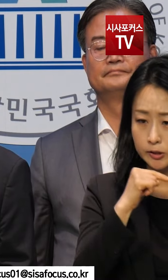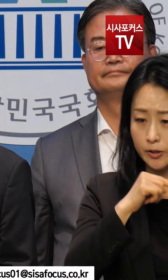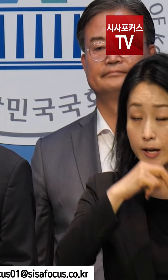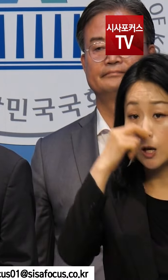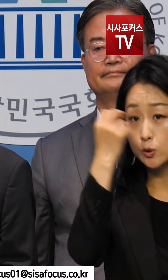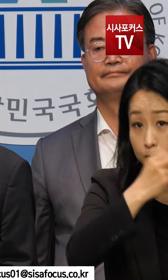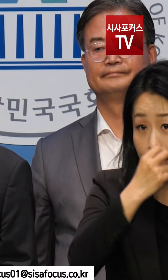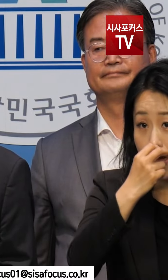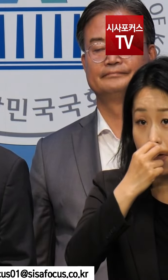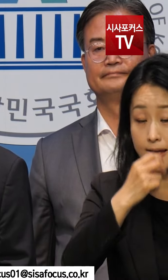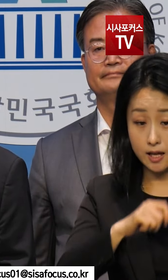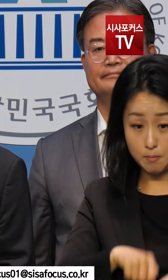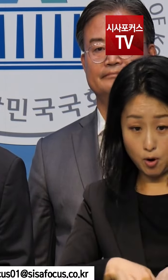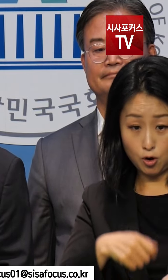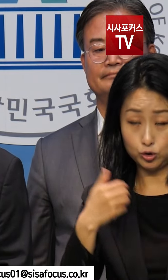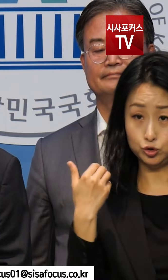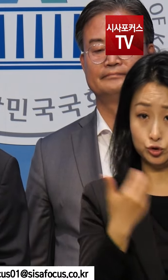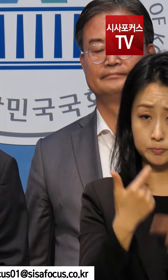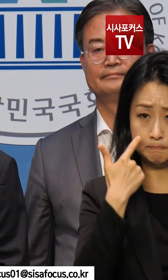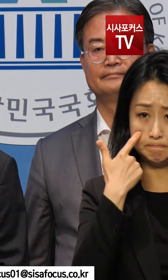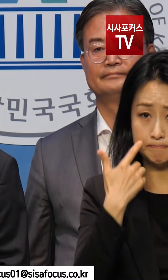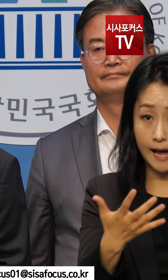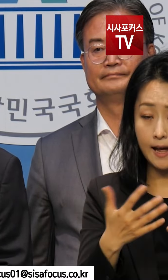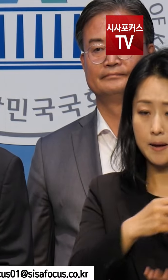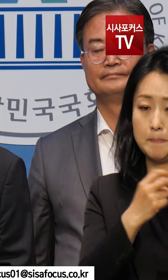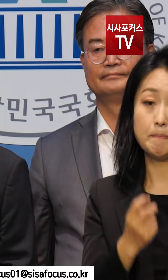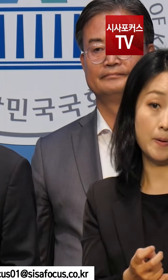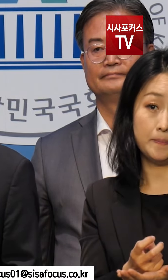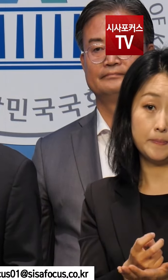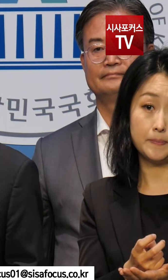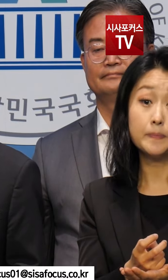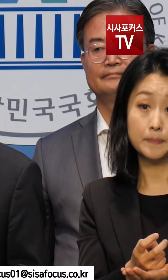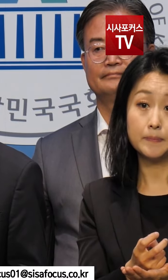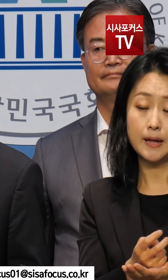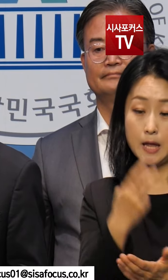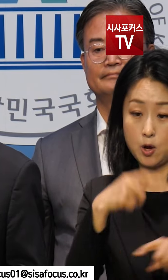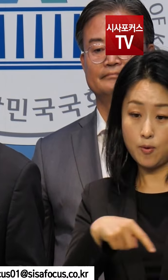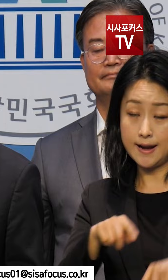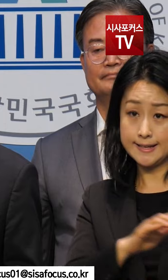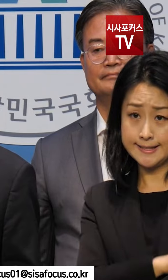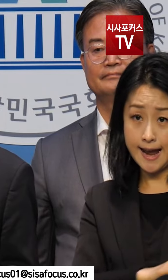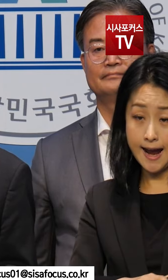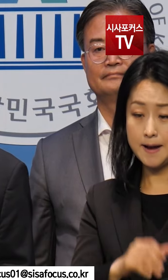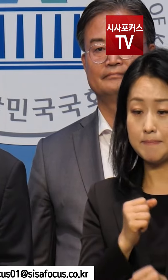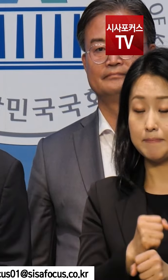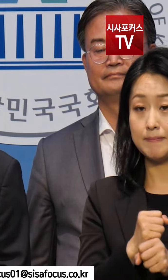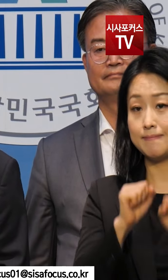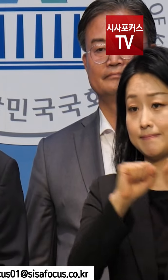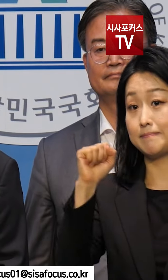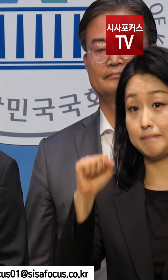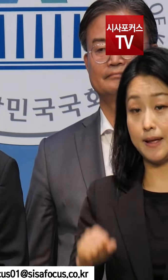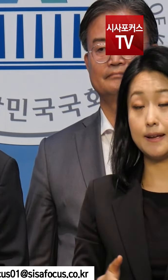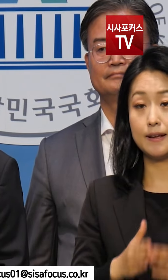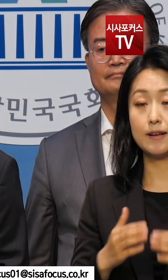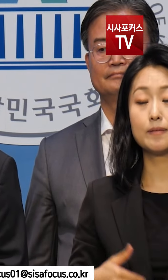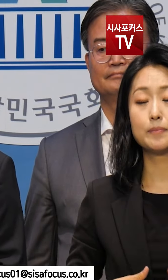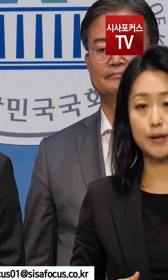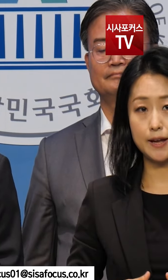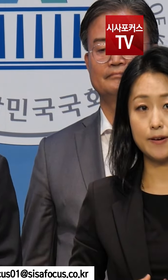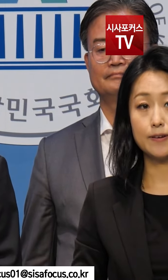진상규명과 책임자 처벌에 대한 제도와 법안 그리고 관리체계를 조속히 마련해야 합니다.